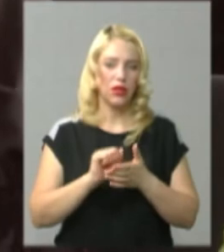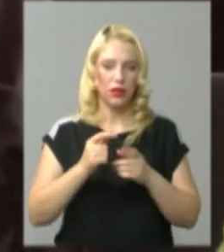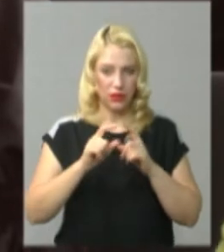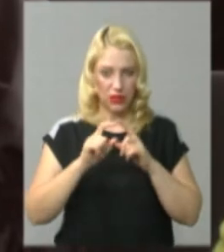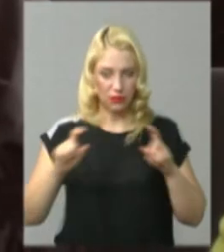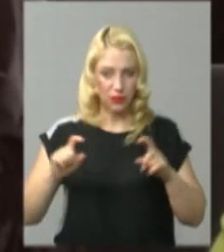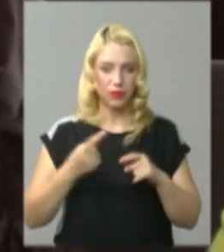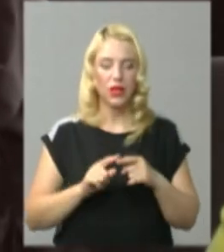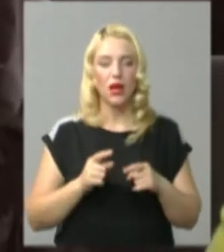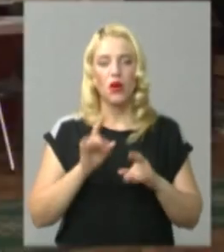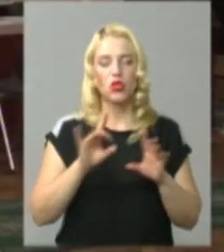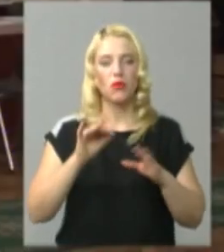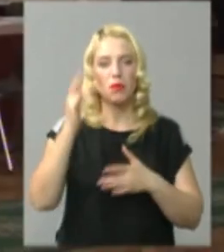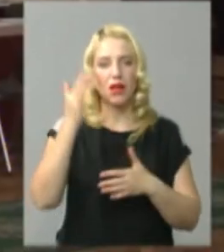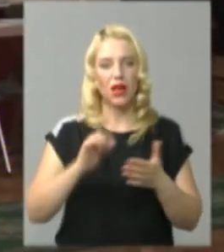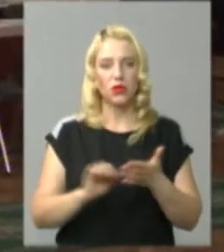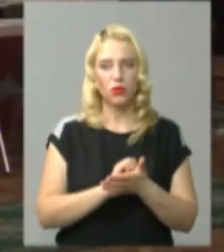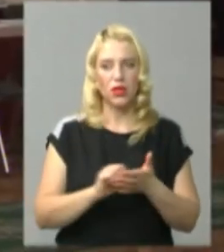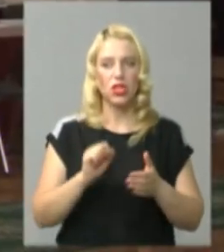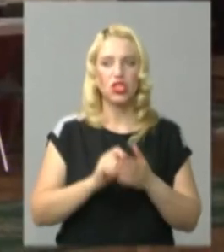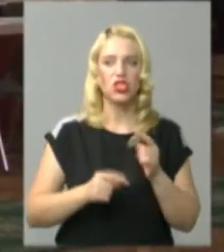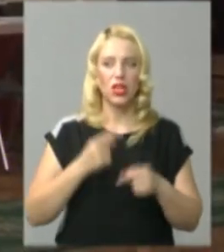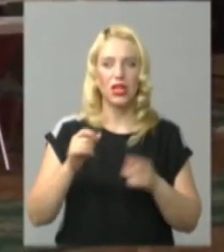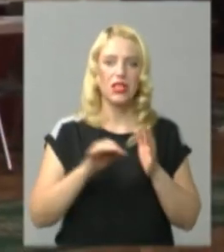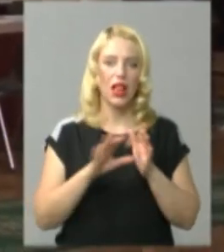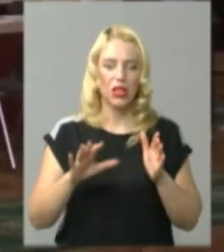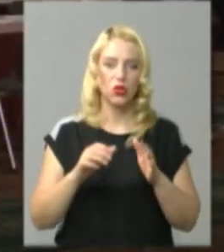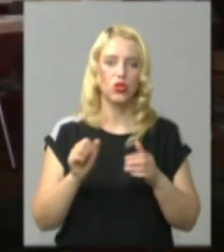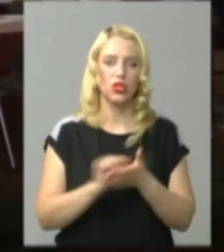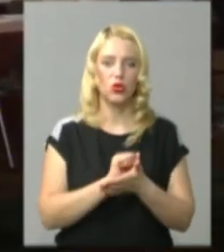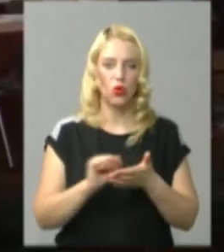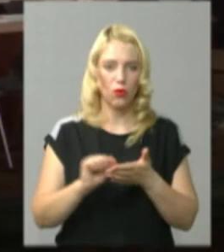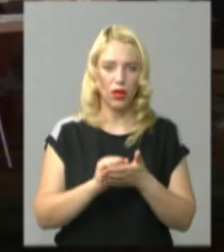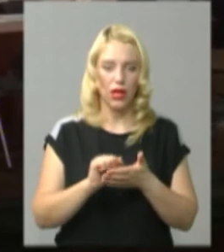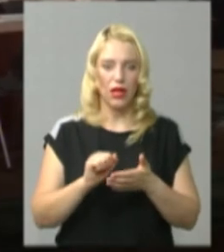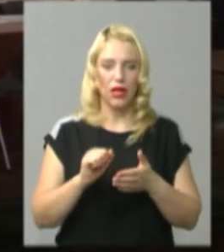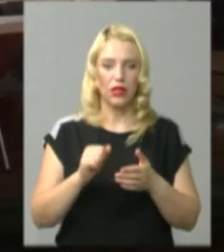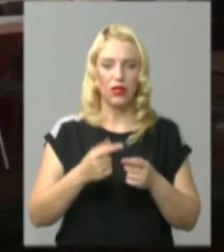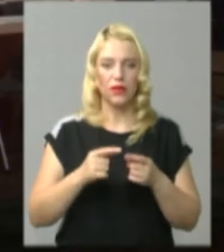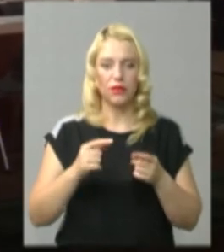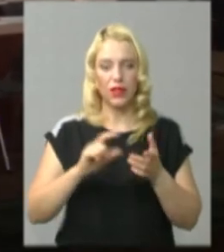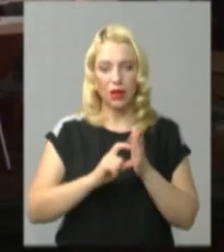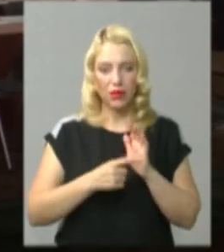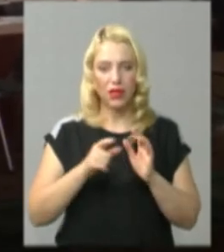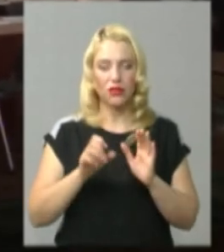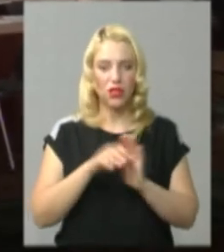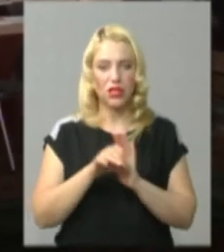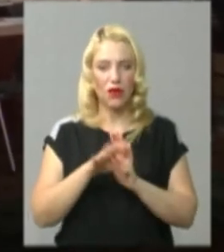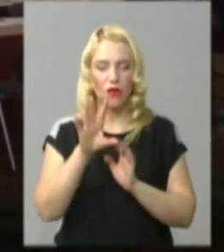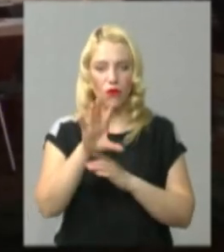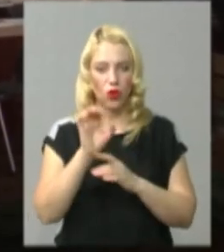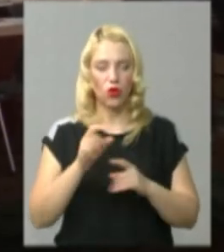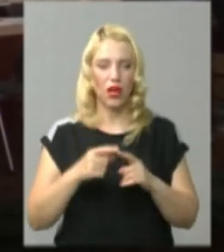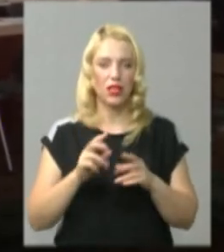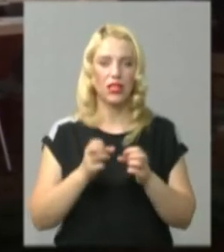необхідно здати абітурієнту. Через електронний кабінет вони завантажують свою фотокартку і додаток до свідоцтва про повну середню